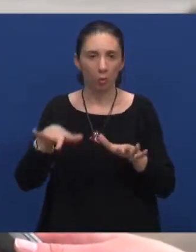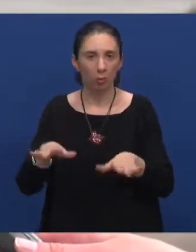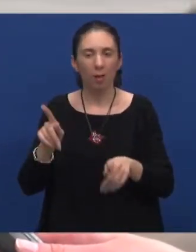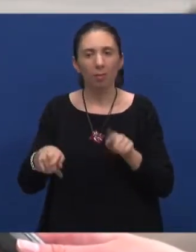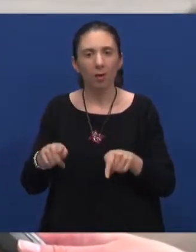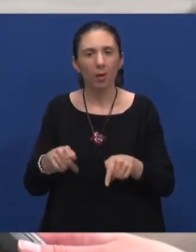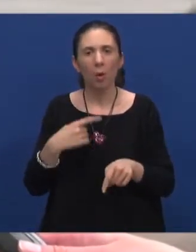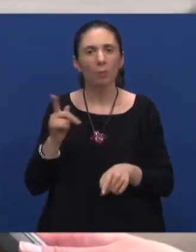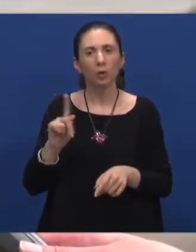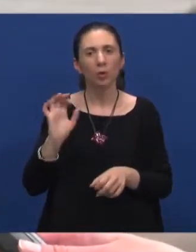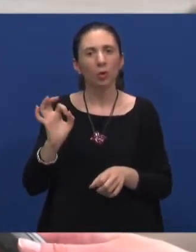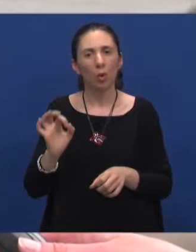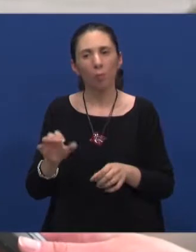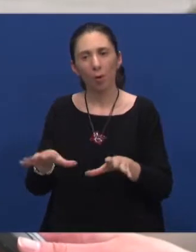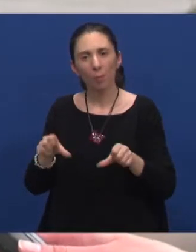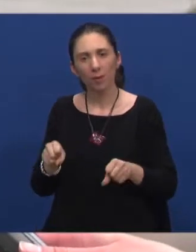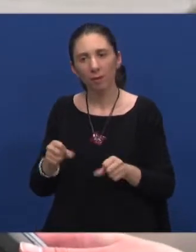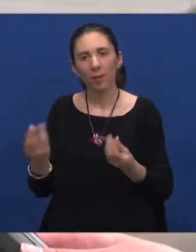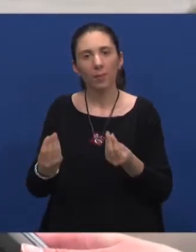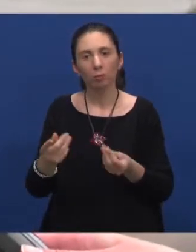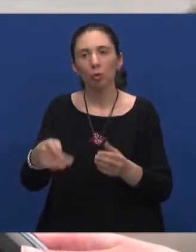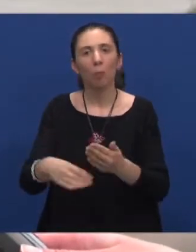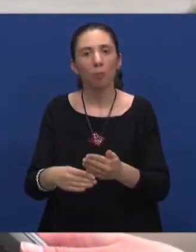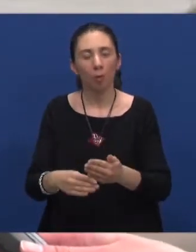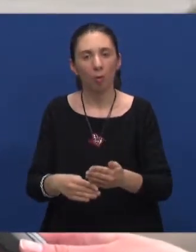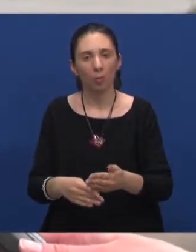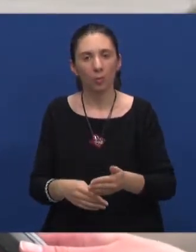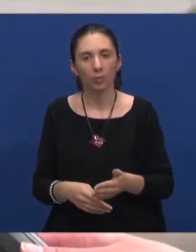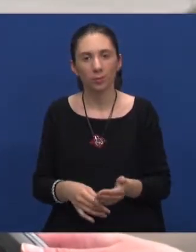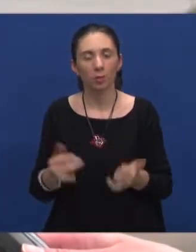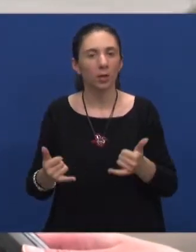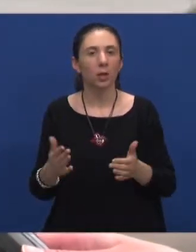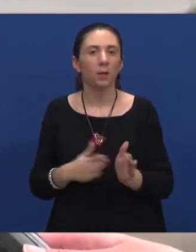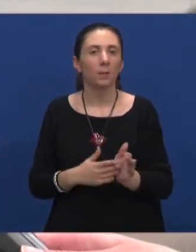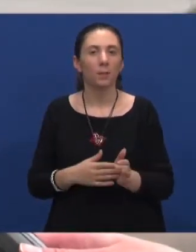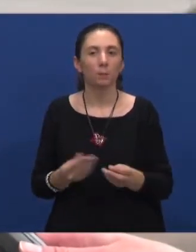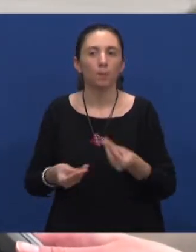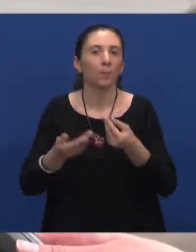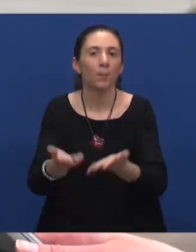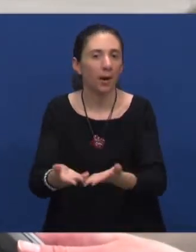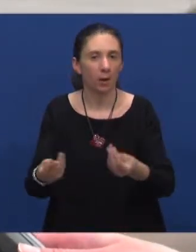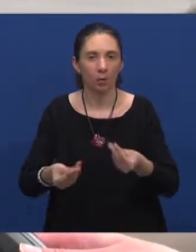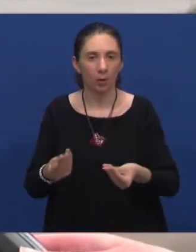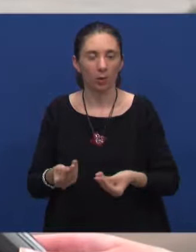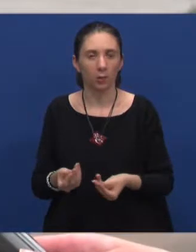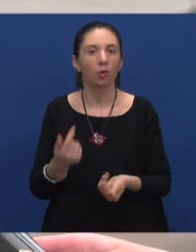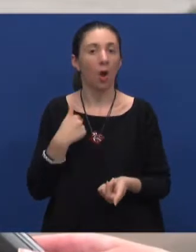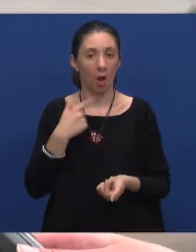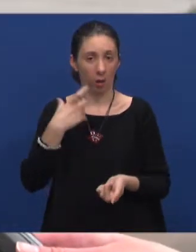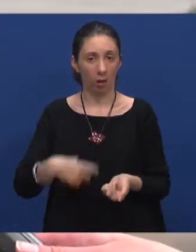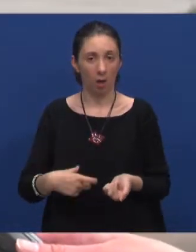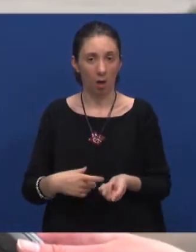možda neće dobro namjerno prihvatiti neću pomoć ili ne znam, neku sugestiju, ali ja